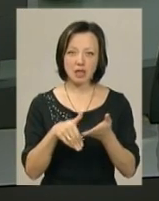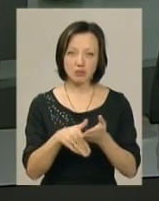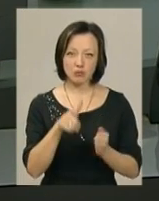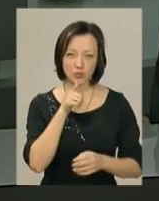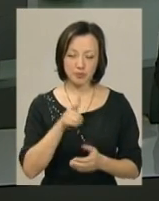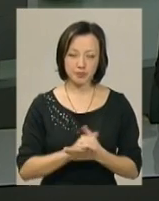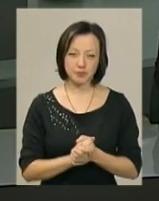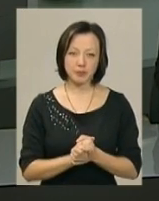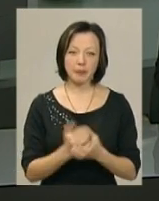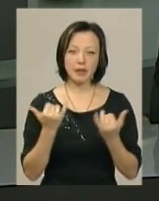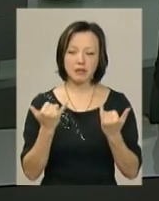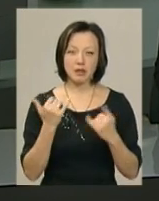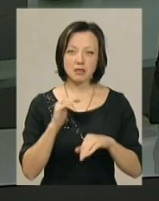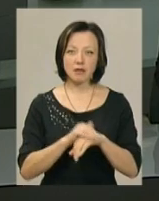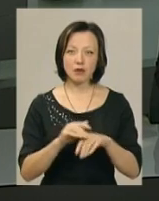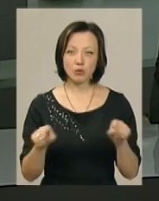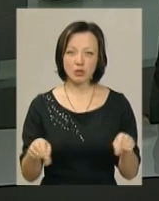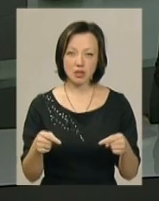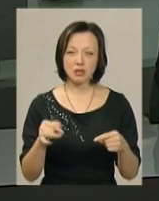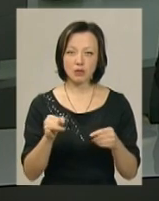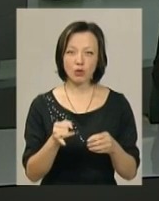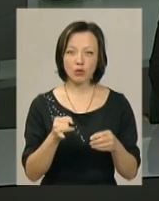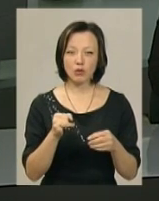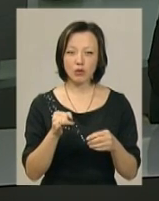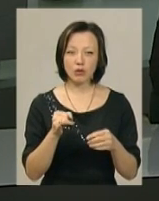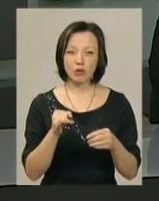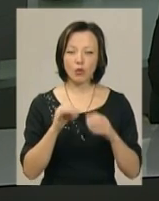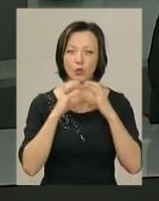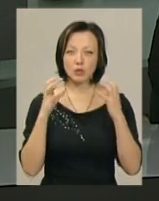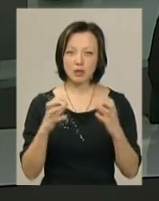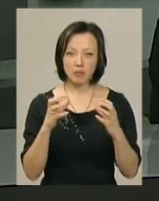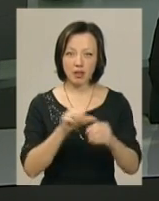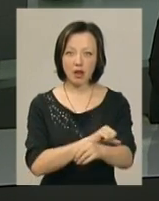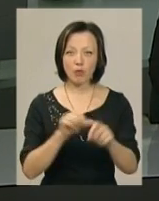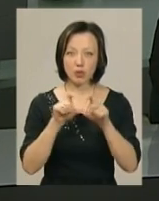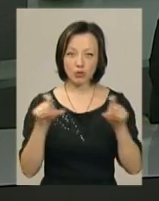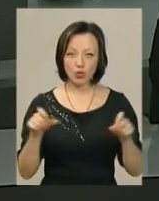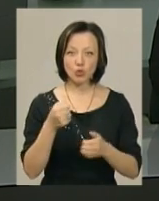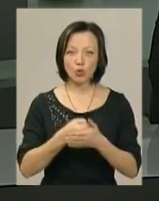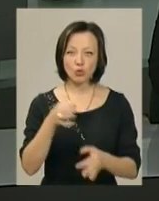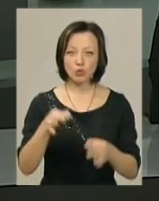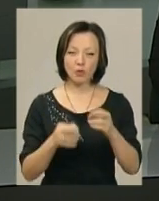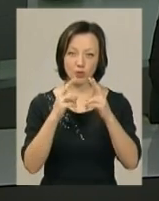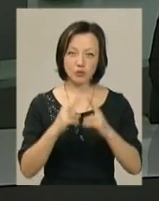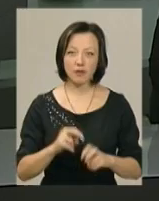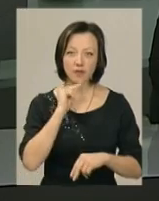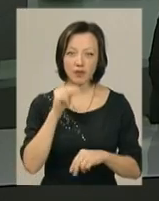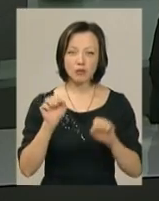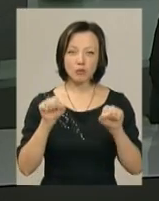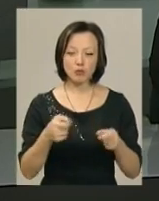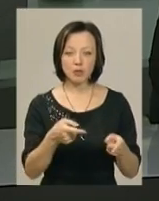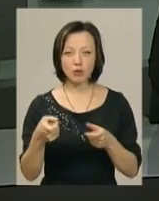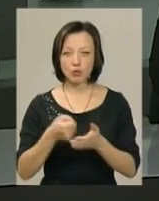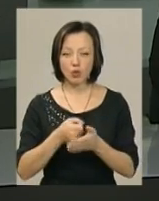споживання. Зараз за фактом організації та утримання наркопритону проводиться досудове розслідування. Винних можуть